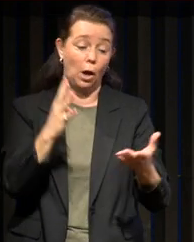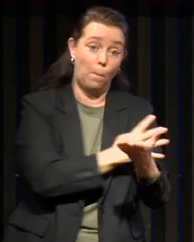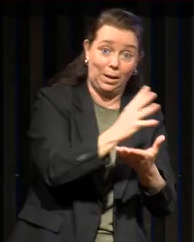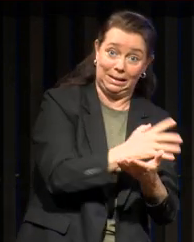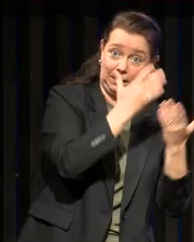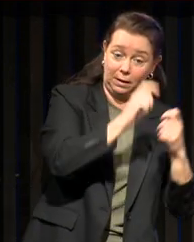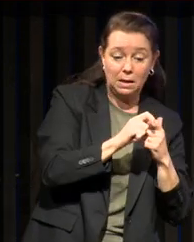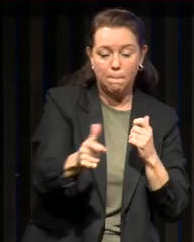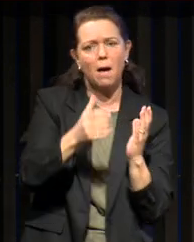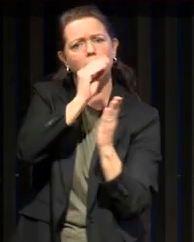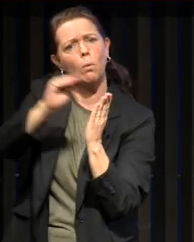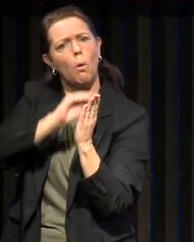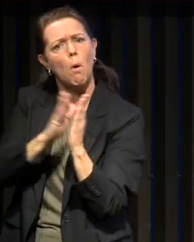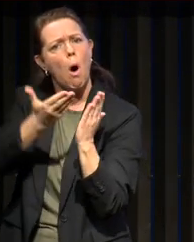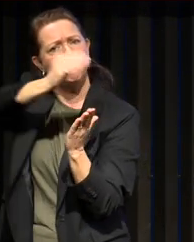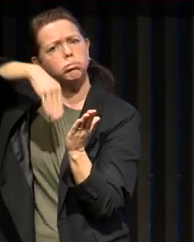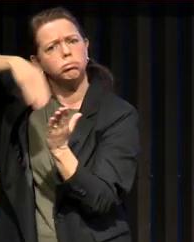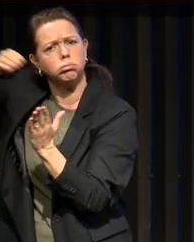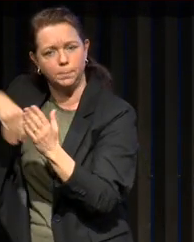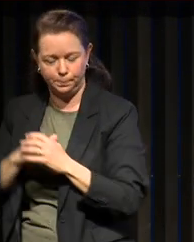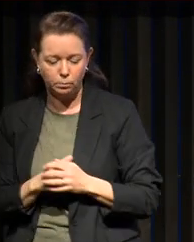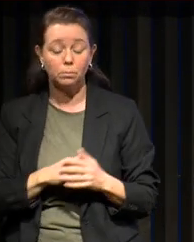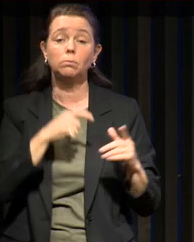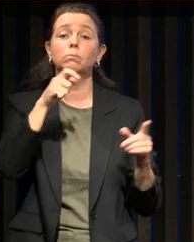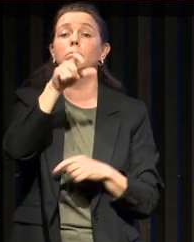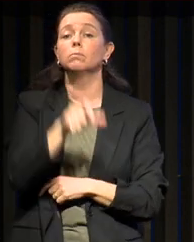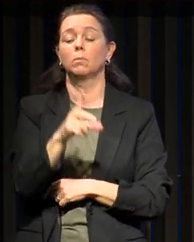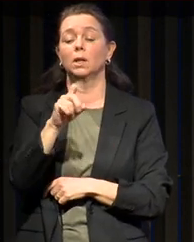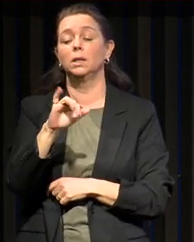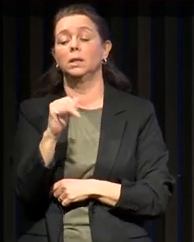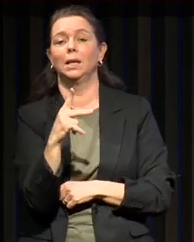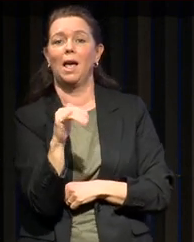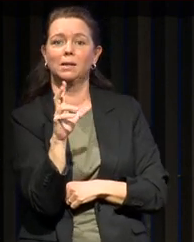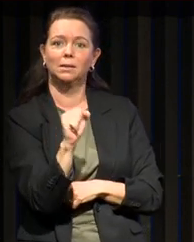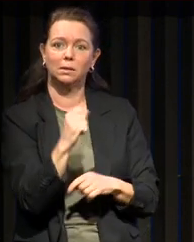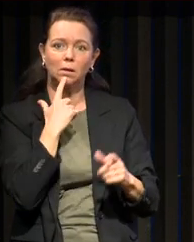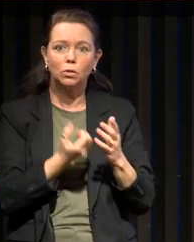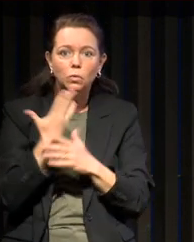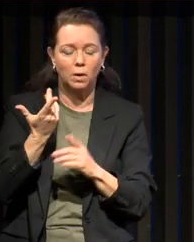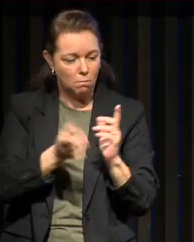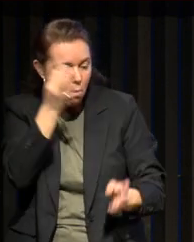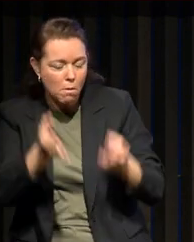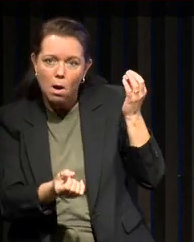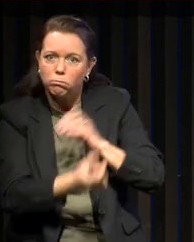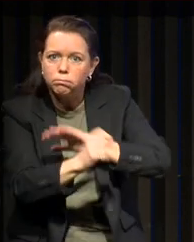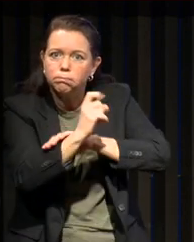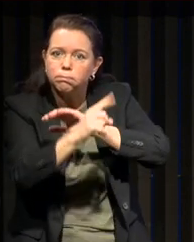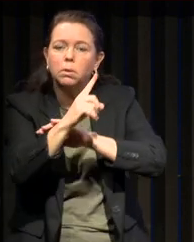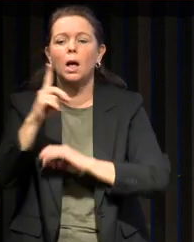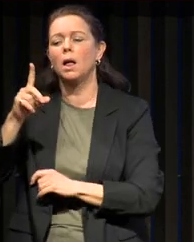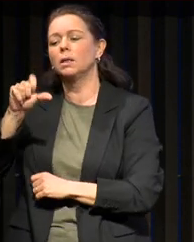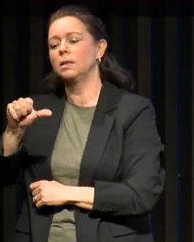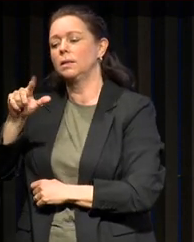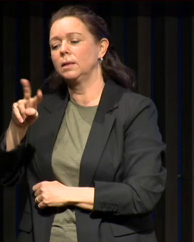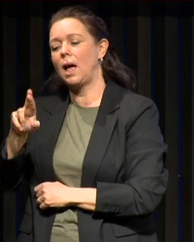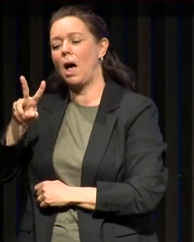Charles Dickens, on arrive à une époque où les choses sont beaucoup plus structurées. Il y a de nombreuses innovations. Charles Darwin publie de l'évolution